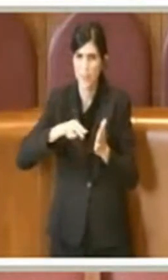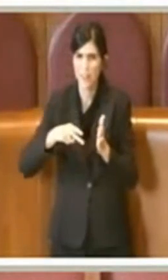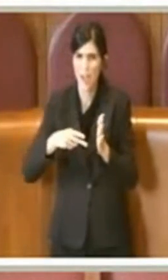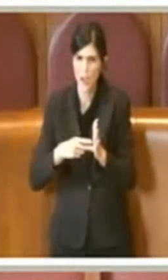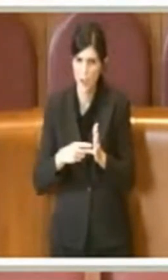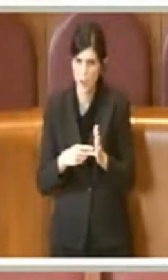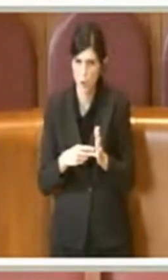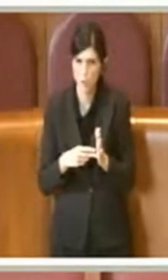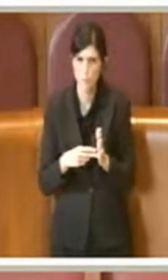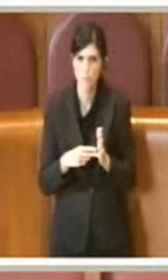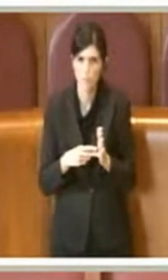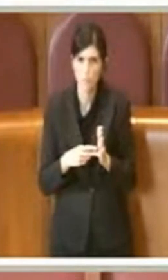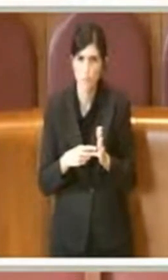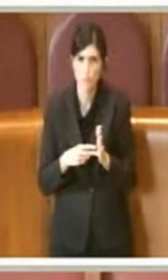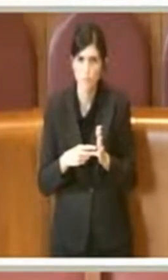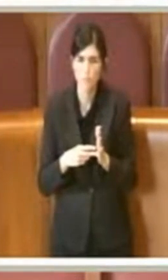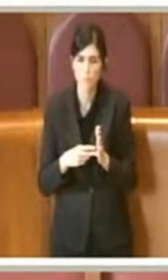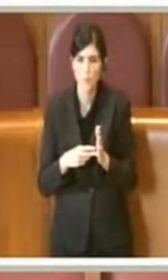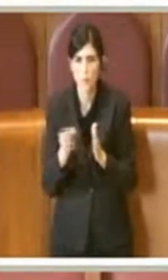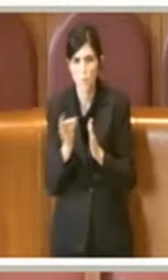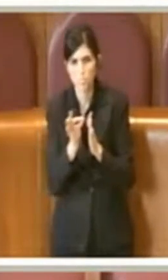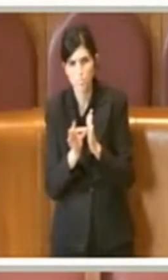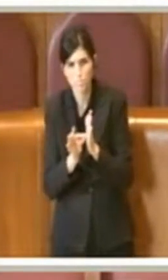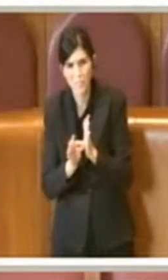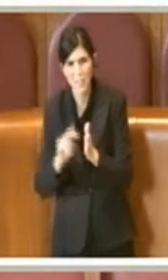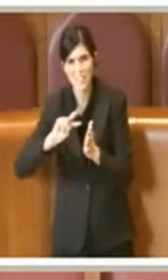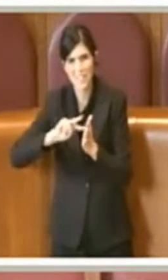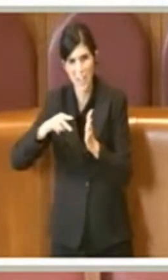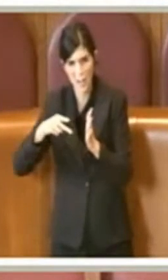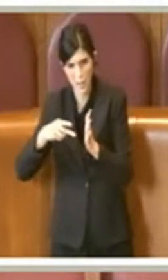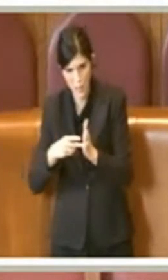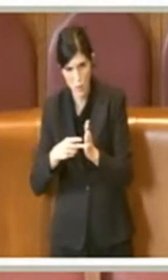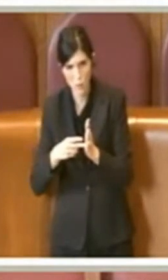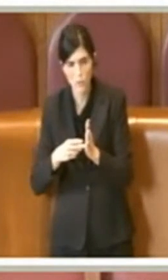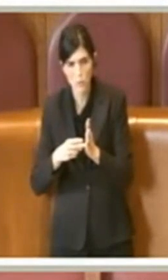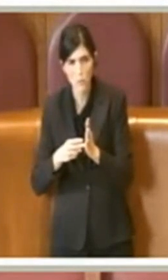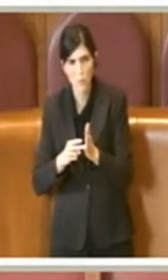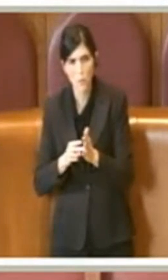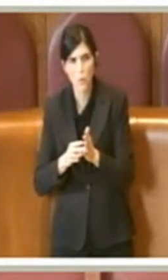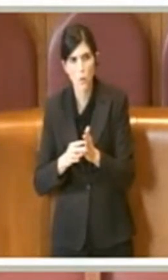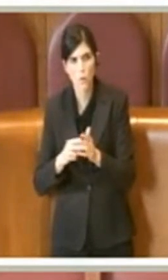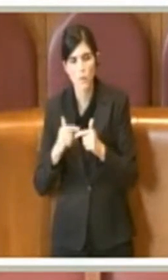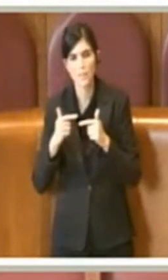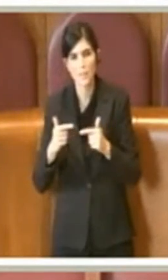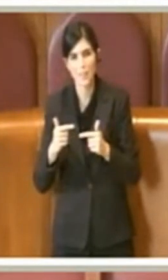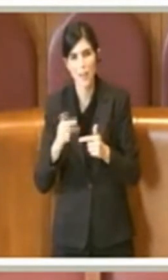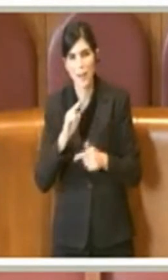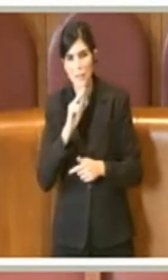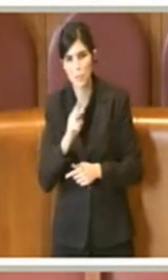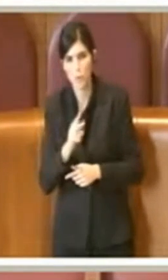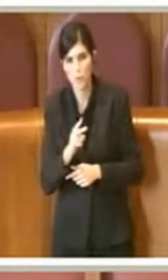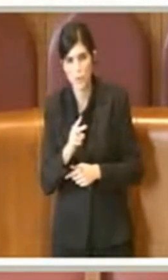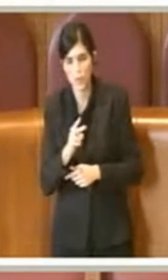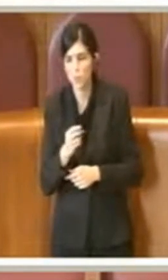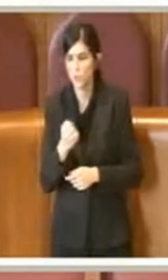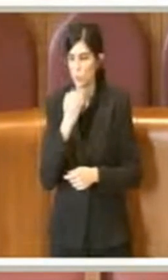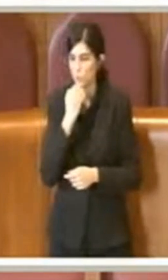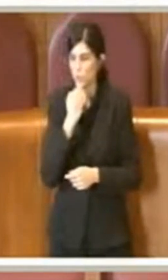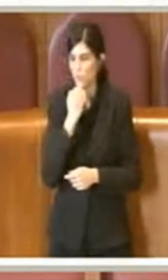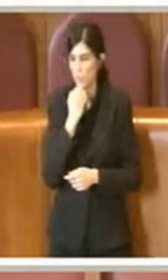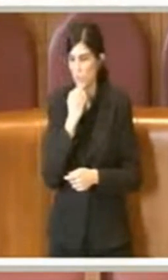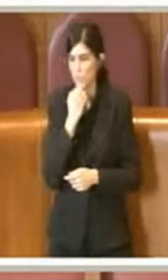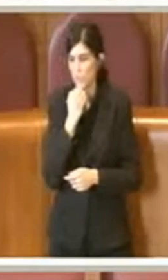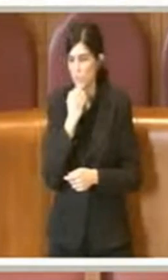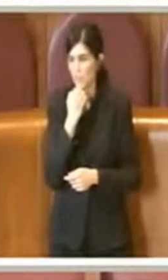risponde a quelle che sono... Scusate però io non